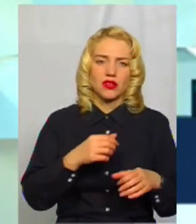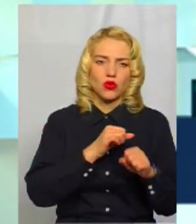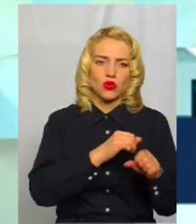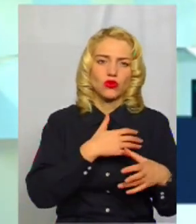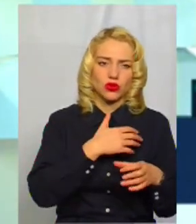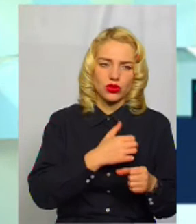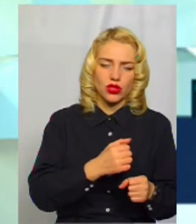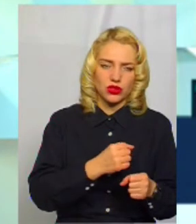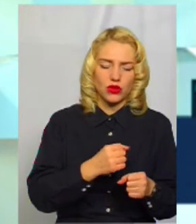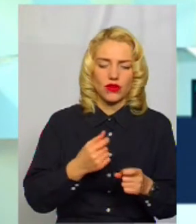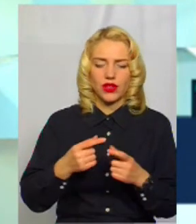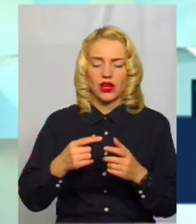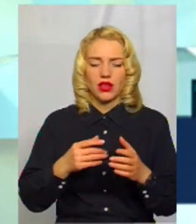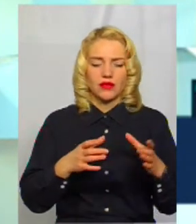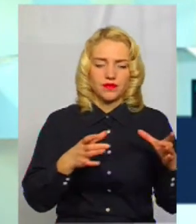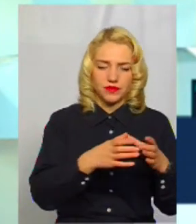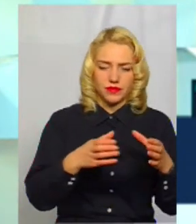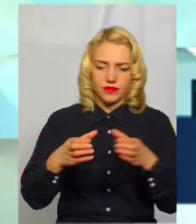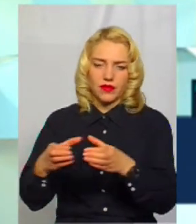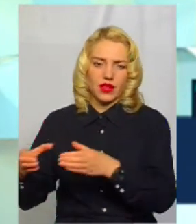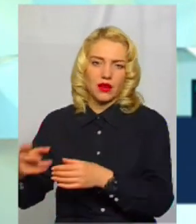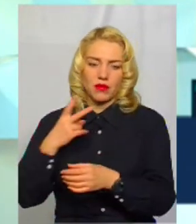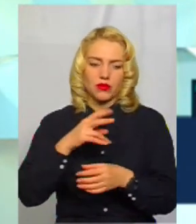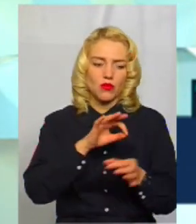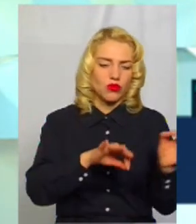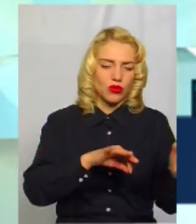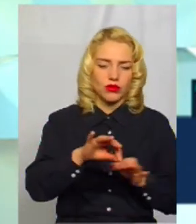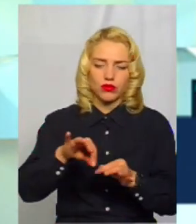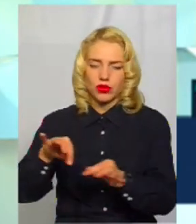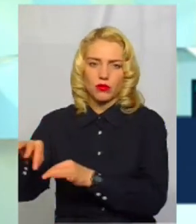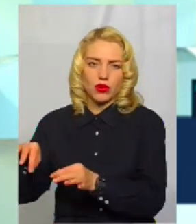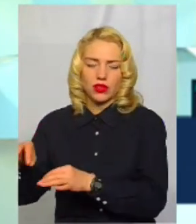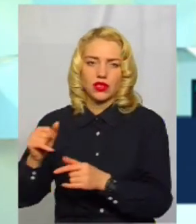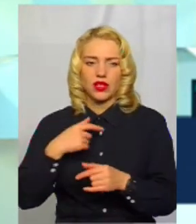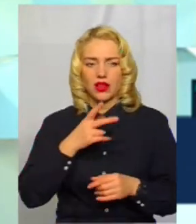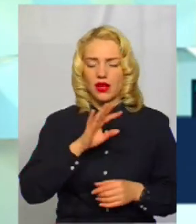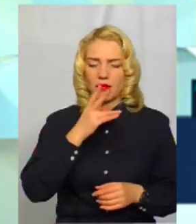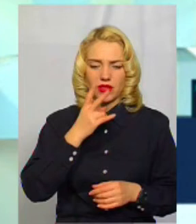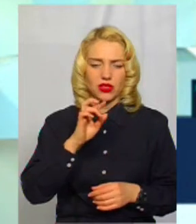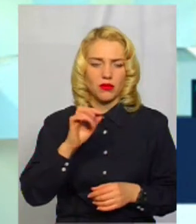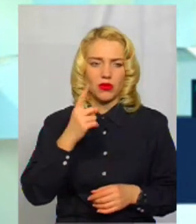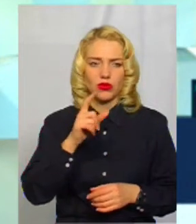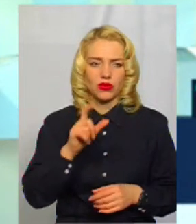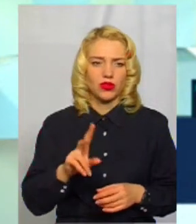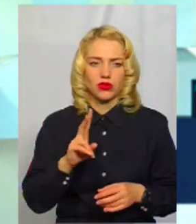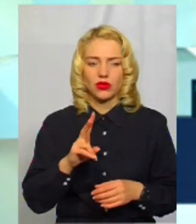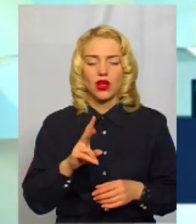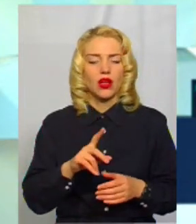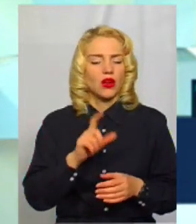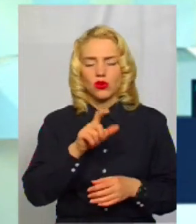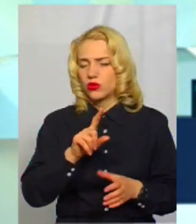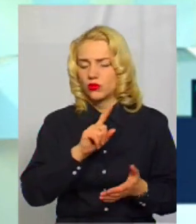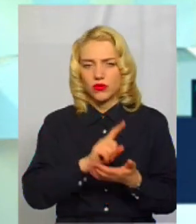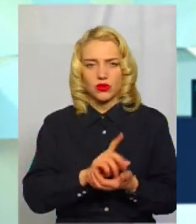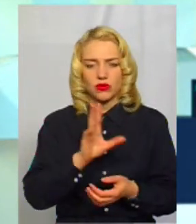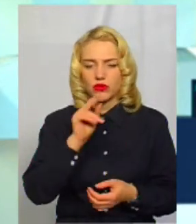і так далі. Тобто, людина дивиться там всім проєктів. Я ще не бачила жодної людини, яка би голосувала за один, обов'язково передивляються